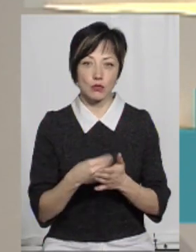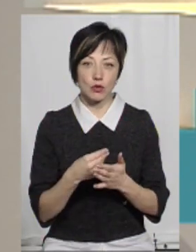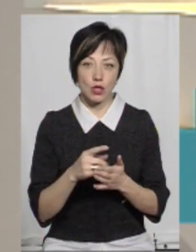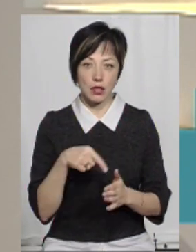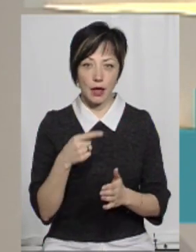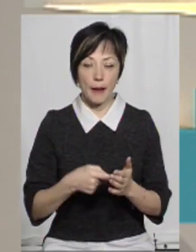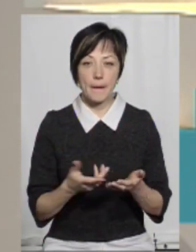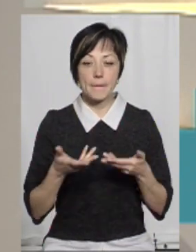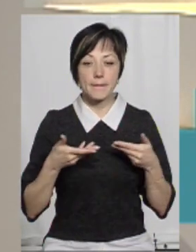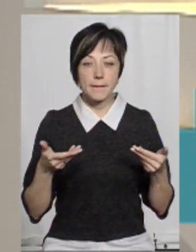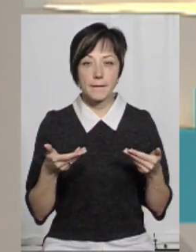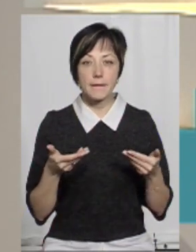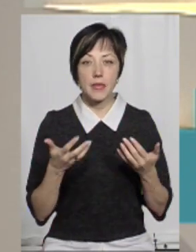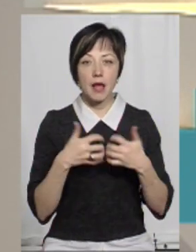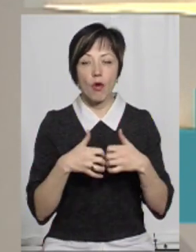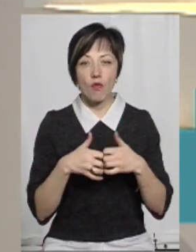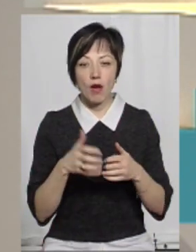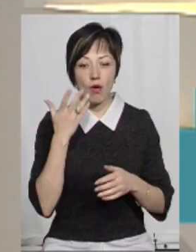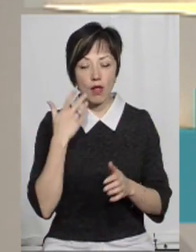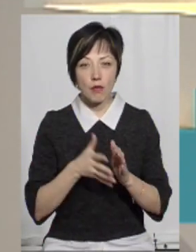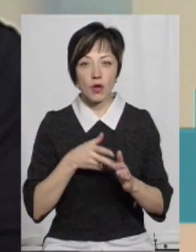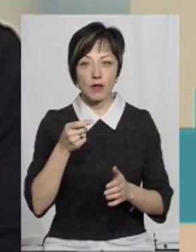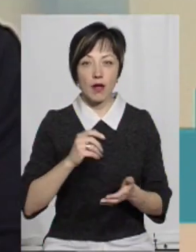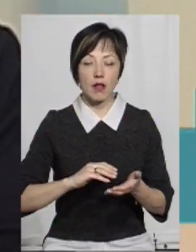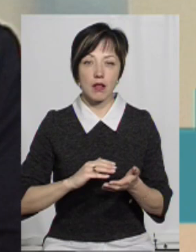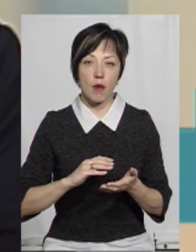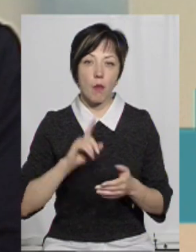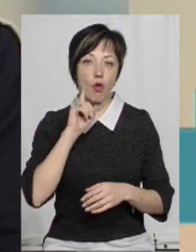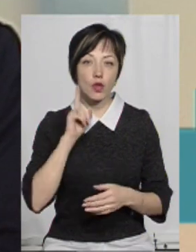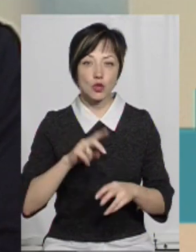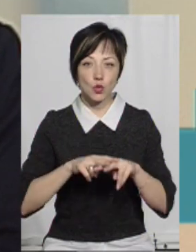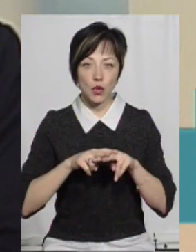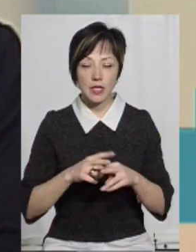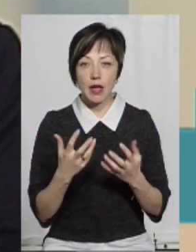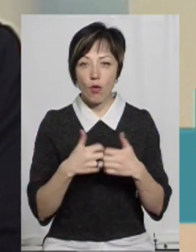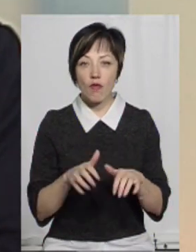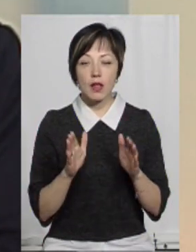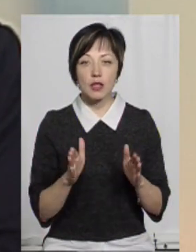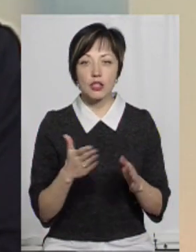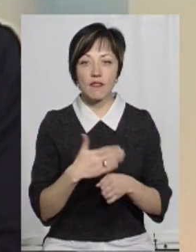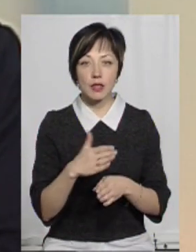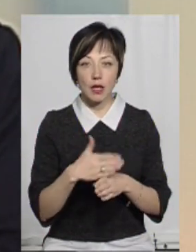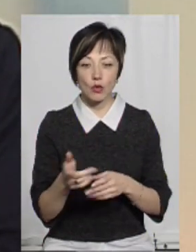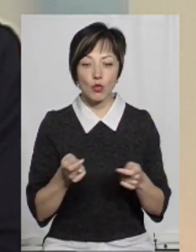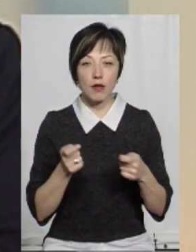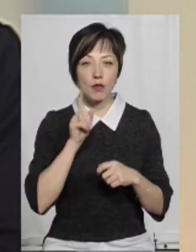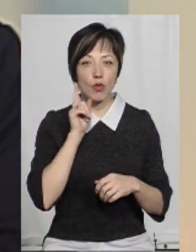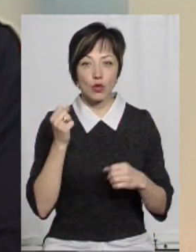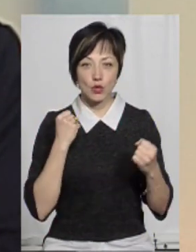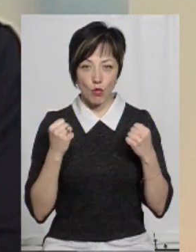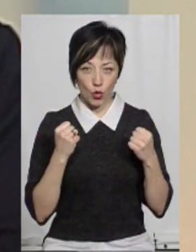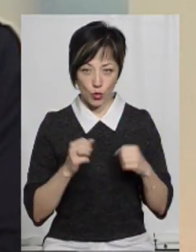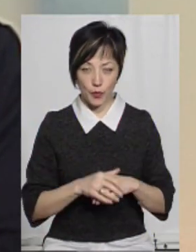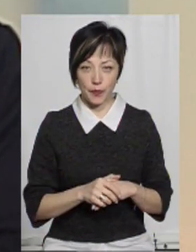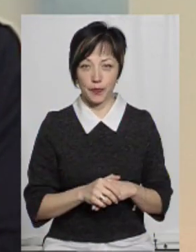Ми рахували, коли подавалися на молодіжну столицю, ми рахували лише видатки управління молоді та